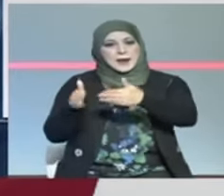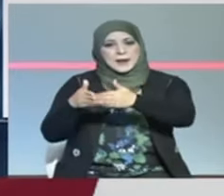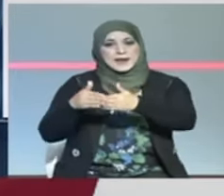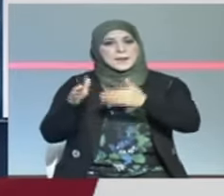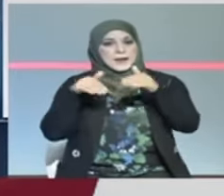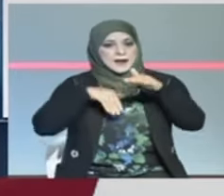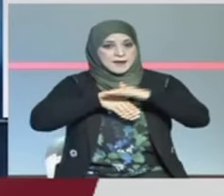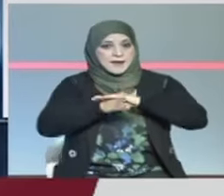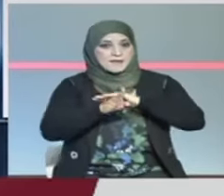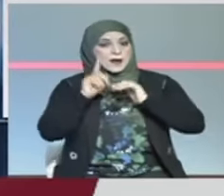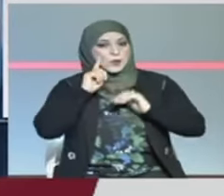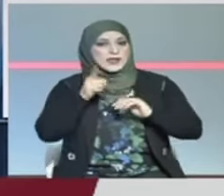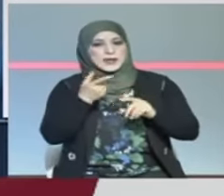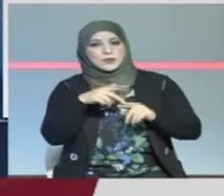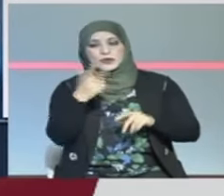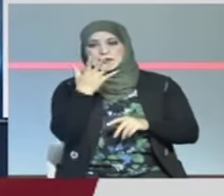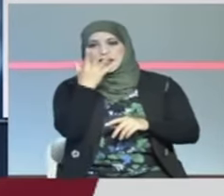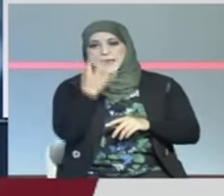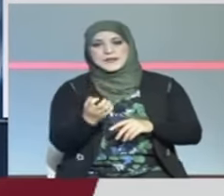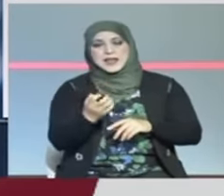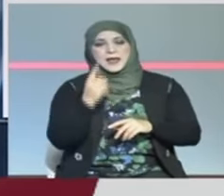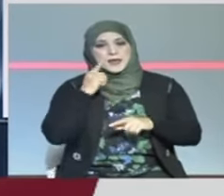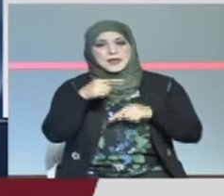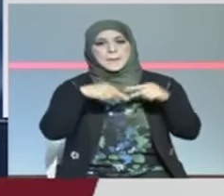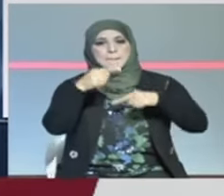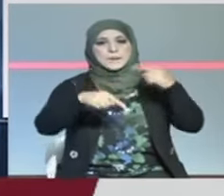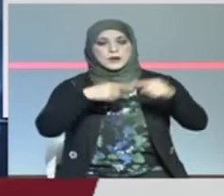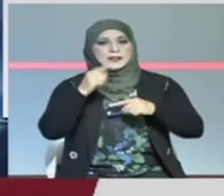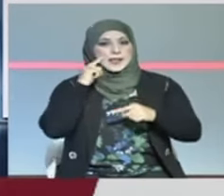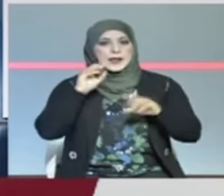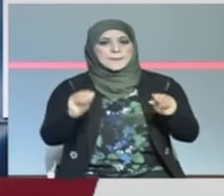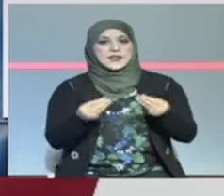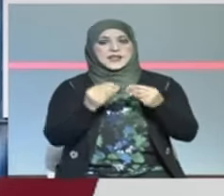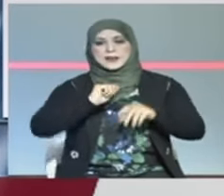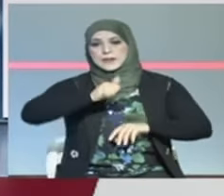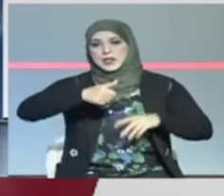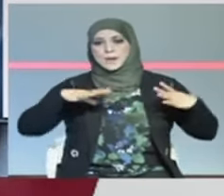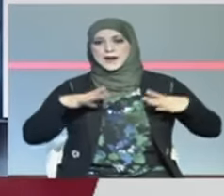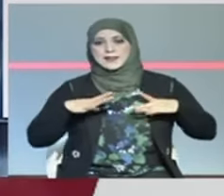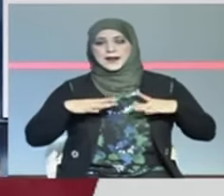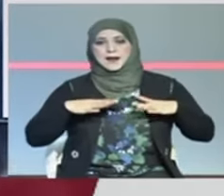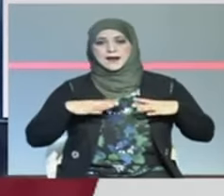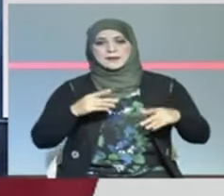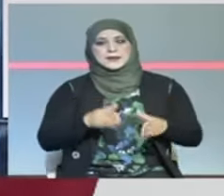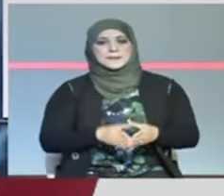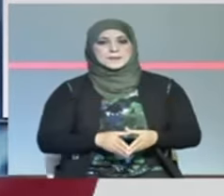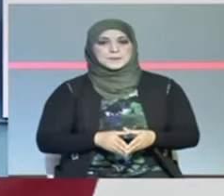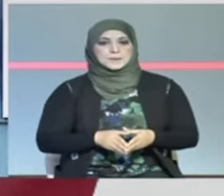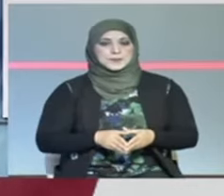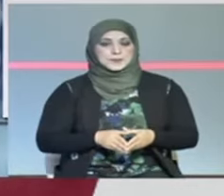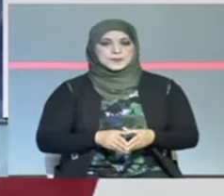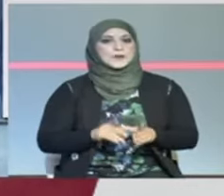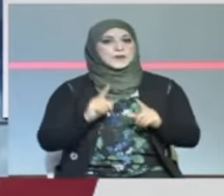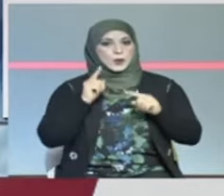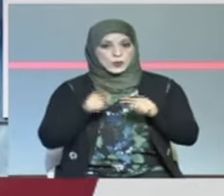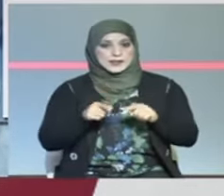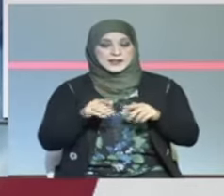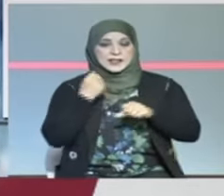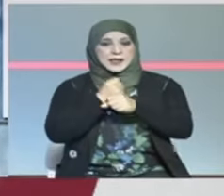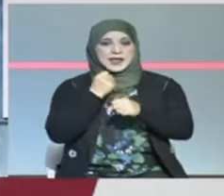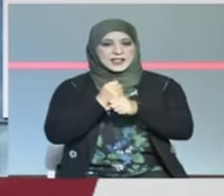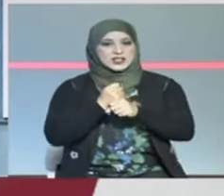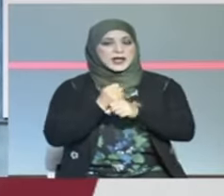النفق وذلك لمدة خمسة أيام متتالية بداية من يوم غد الأحد وتأتي هذه